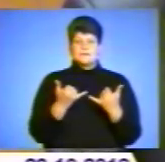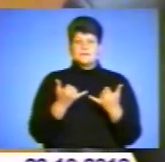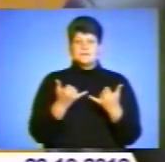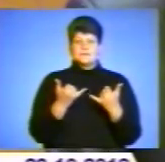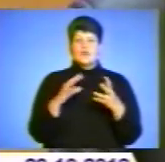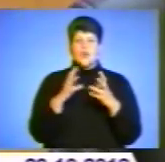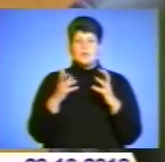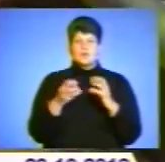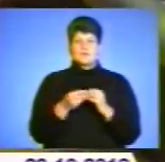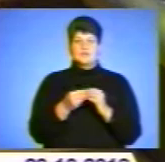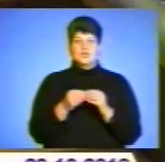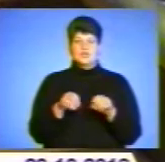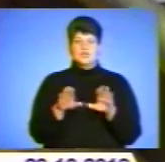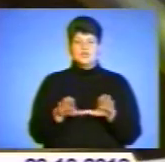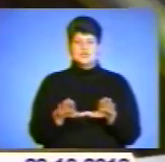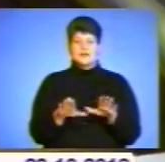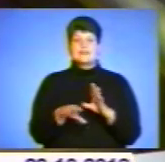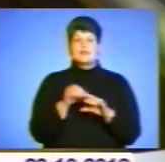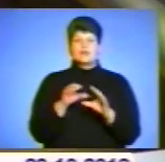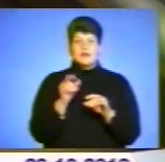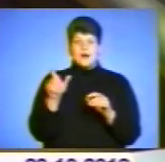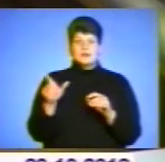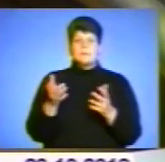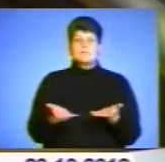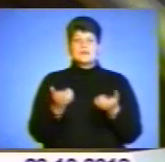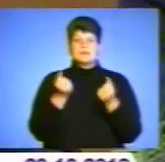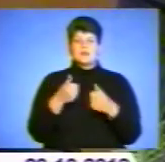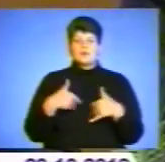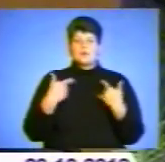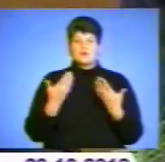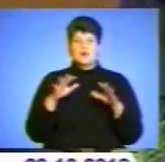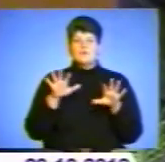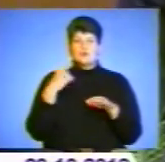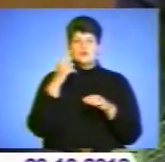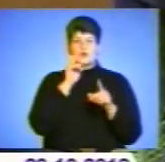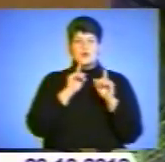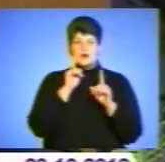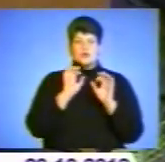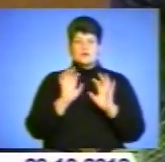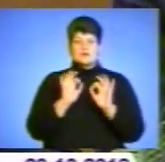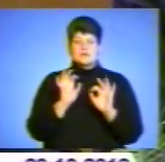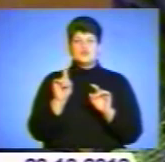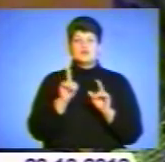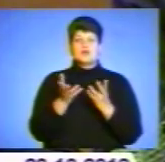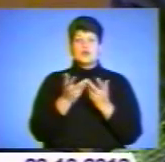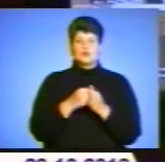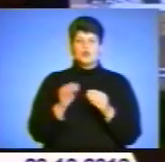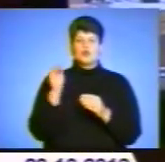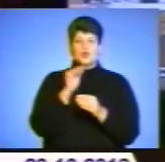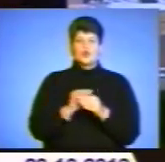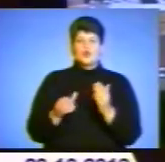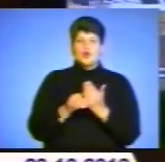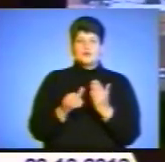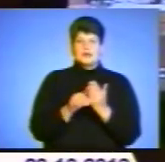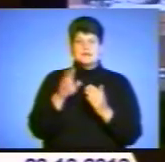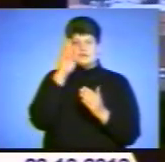рішення. Депутати підтримали його пропозицію. А голова обласної ради Олексій Кайда пояснив, що за рахунок дотацій з державного